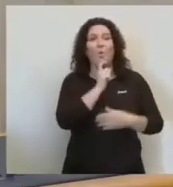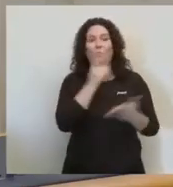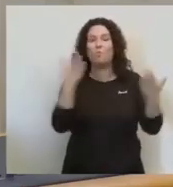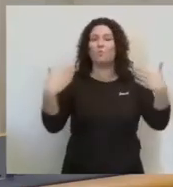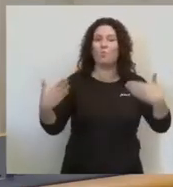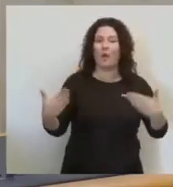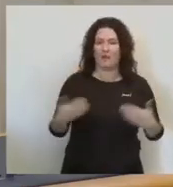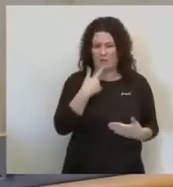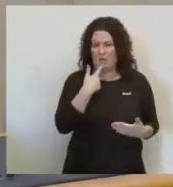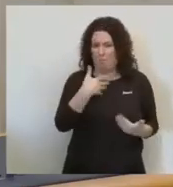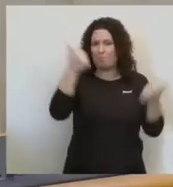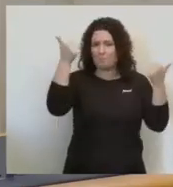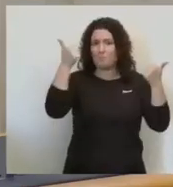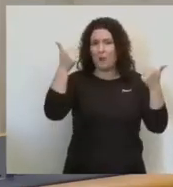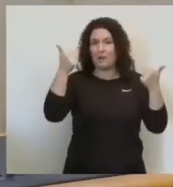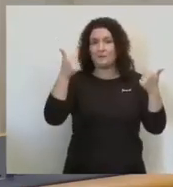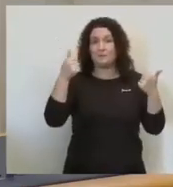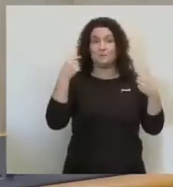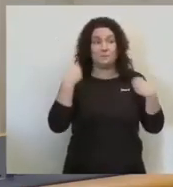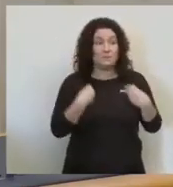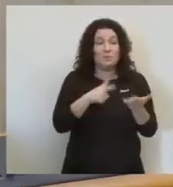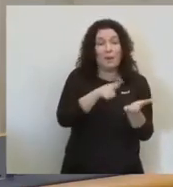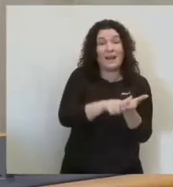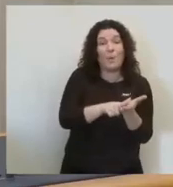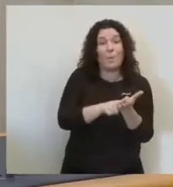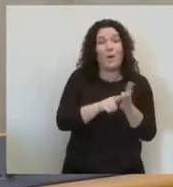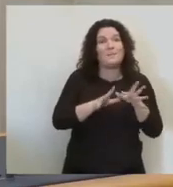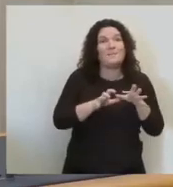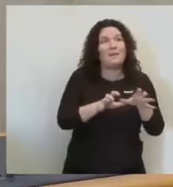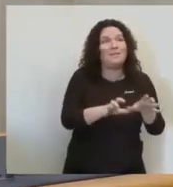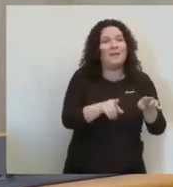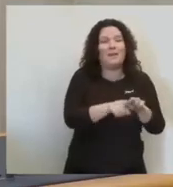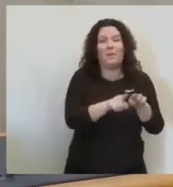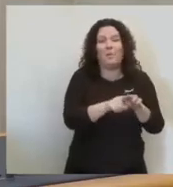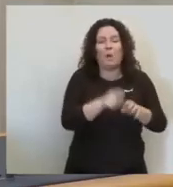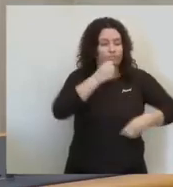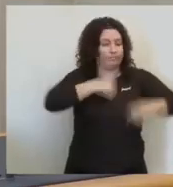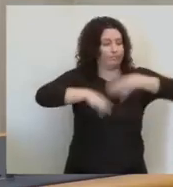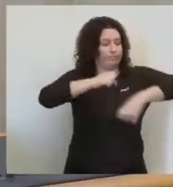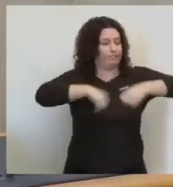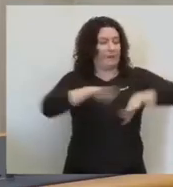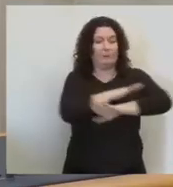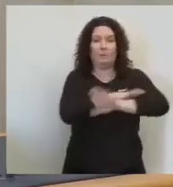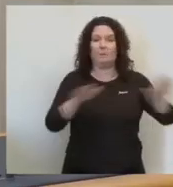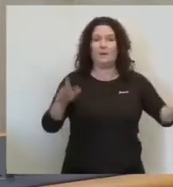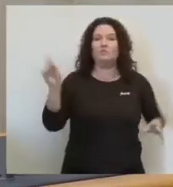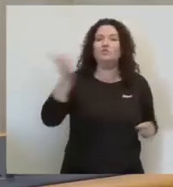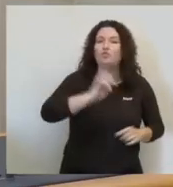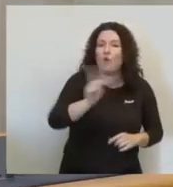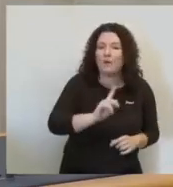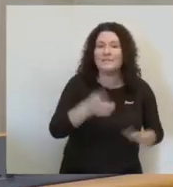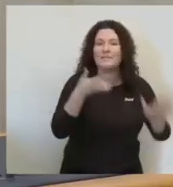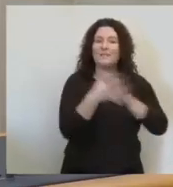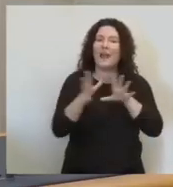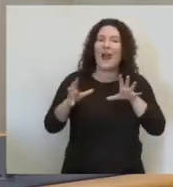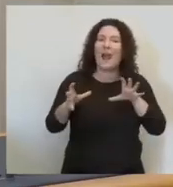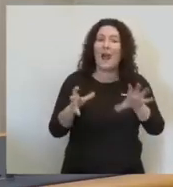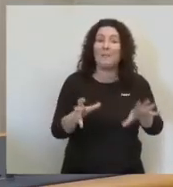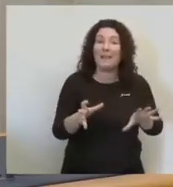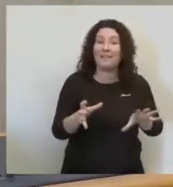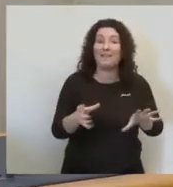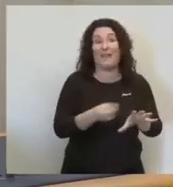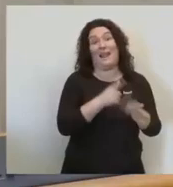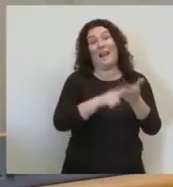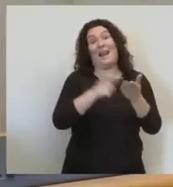més, és que no s'aprèn una llengua, és que els alumnes no són un armari. No s'aprèn una llengua. S'aprèn a aprendre